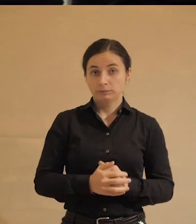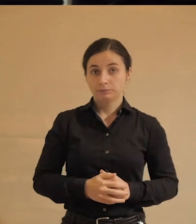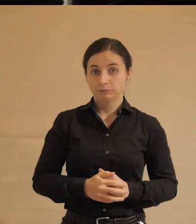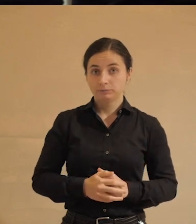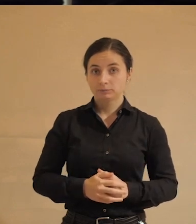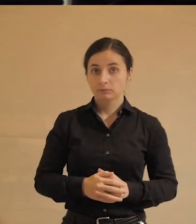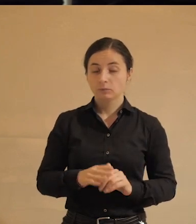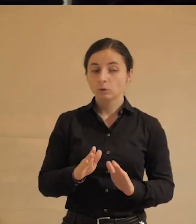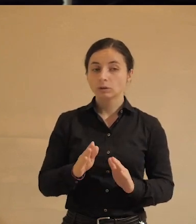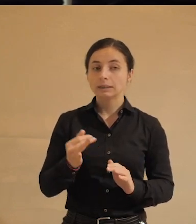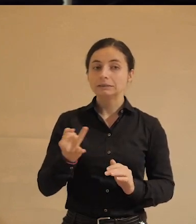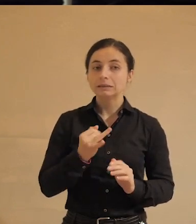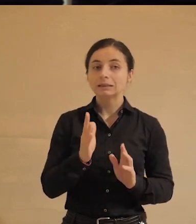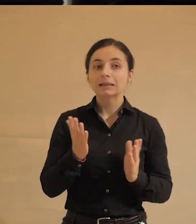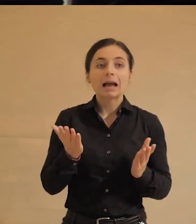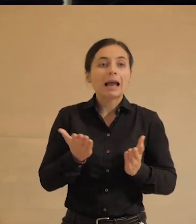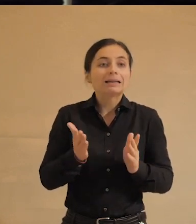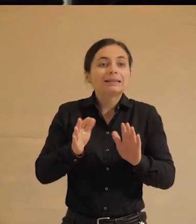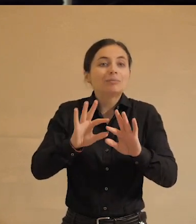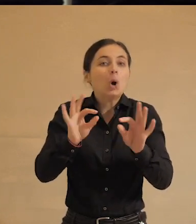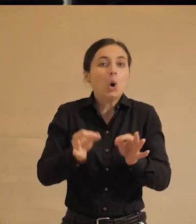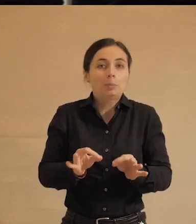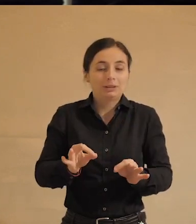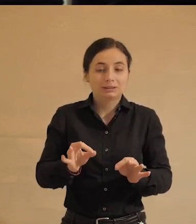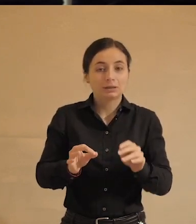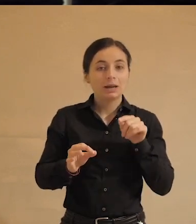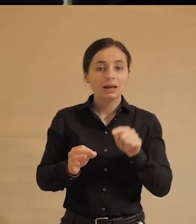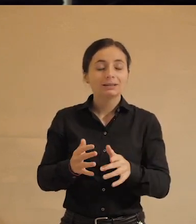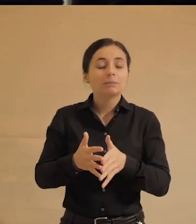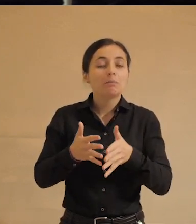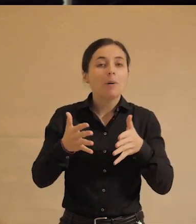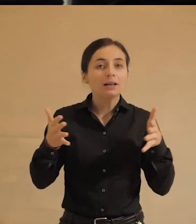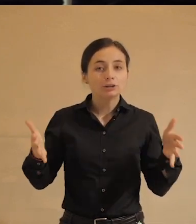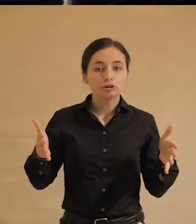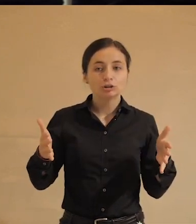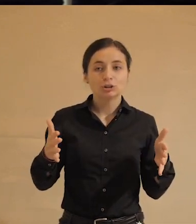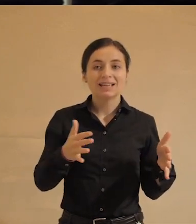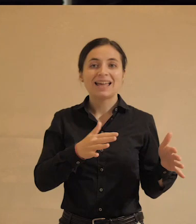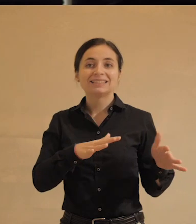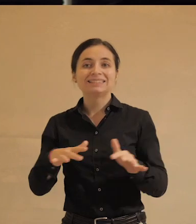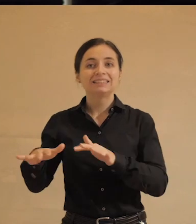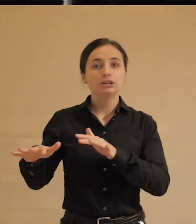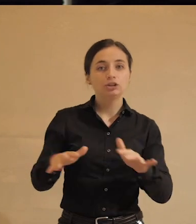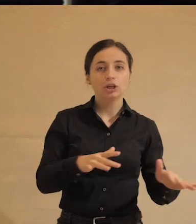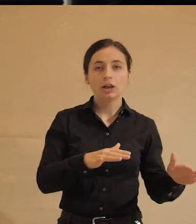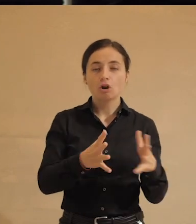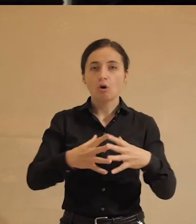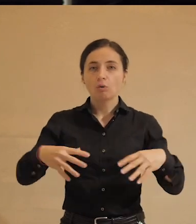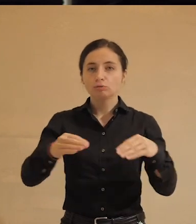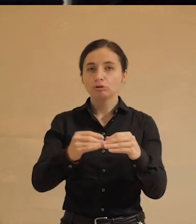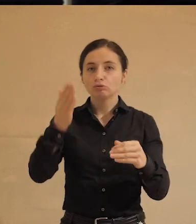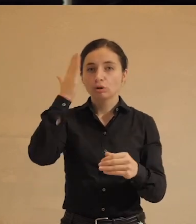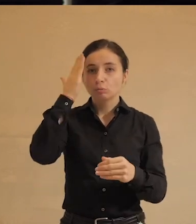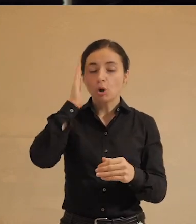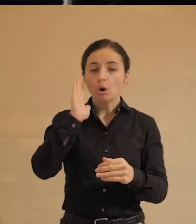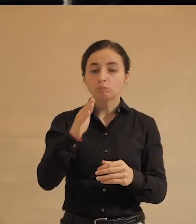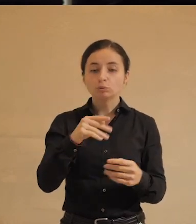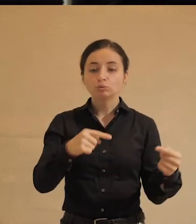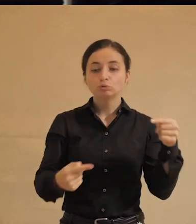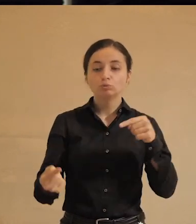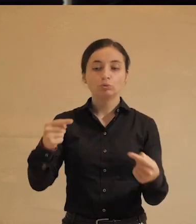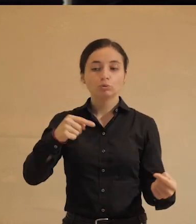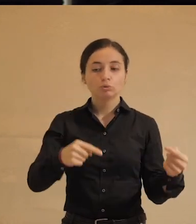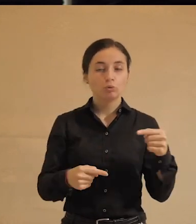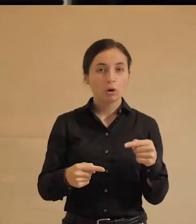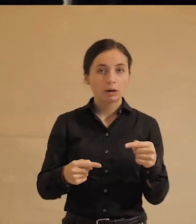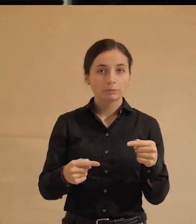Вот интересно, каким образом эти большие течения в общественном мнении будут друг с другом,